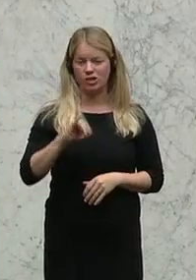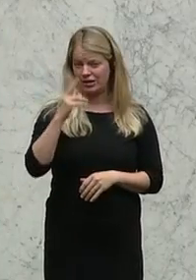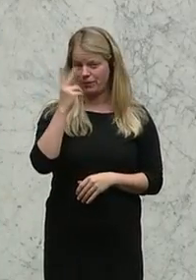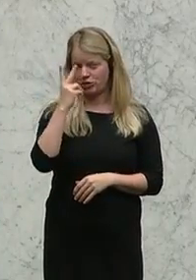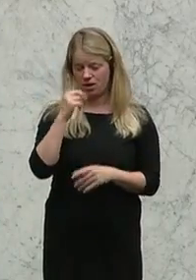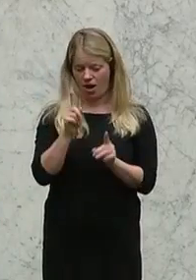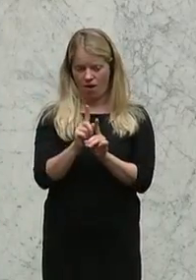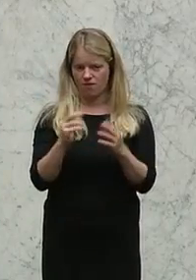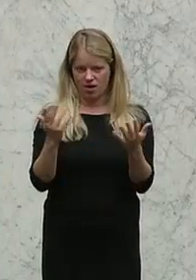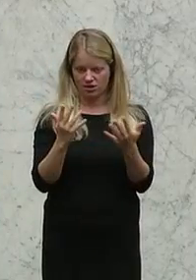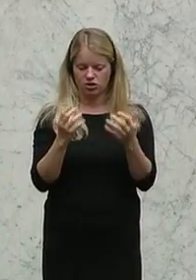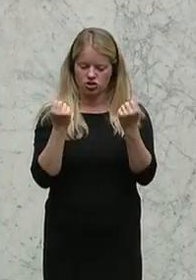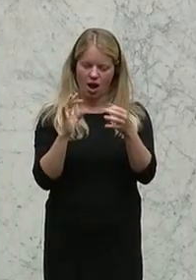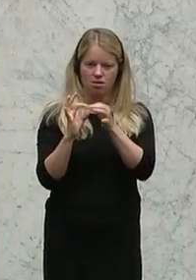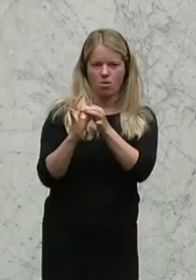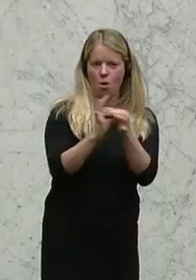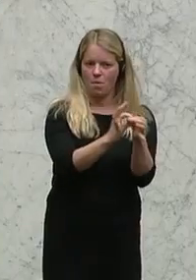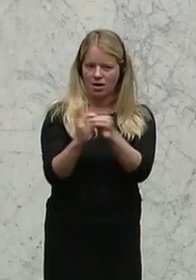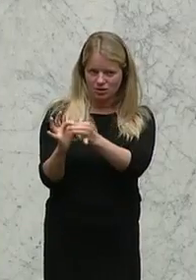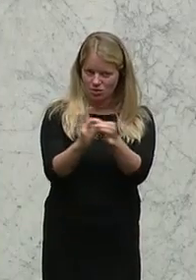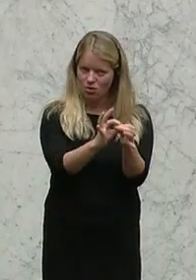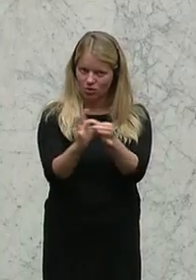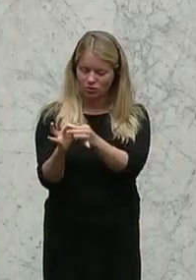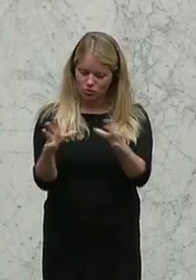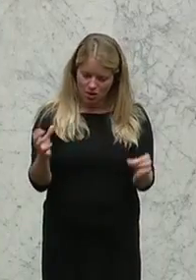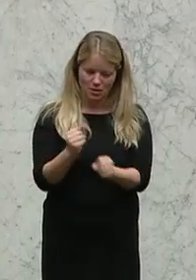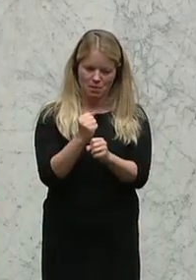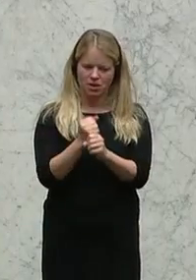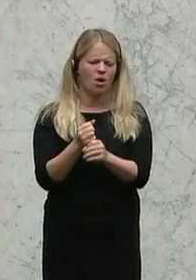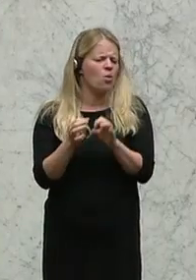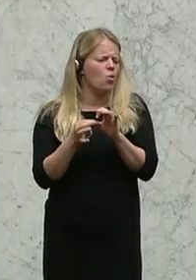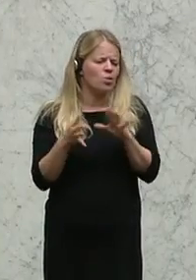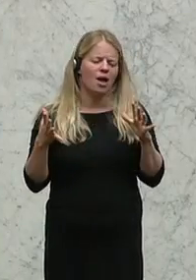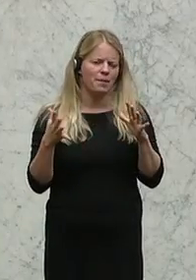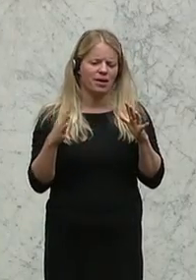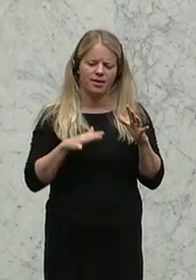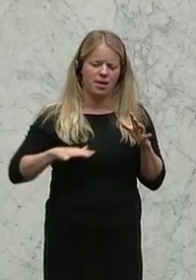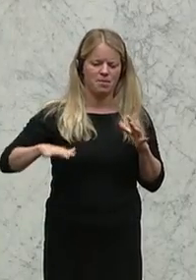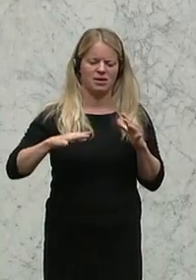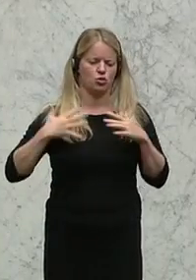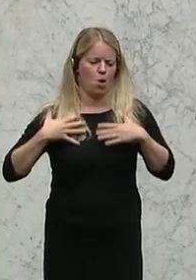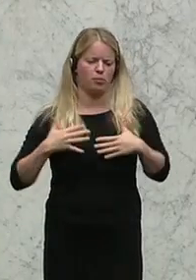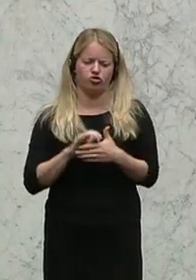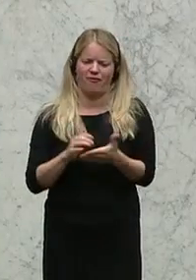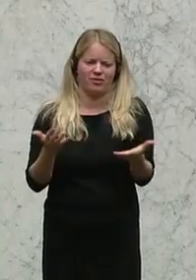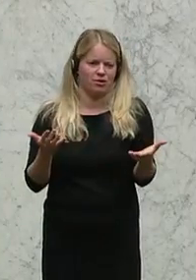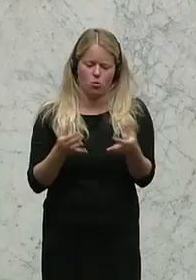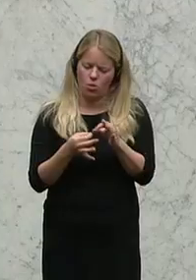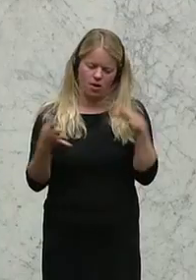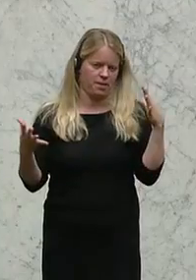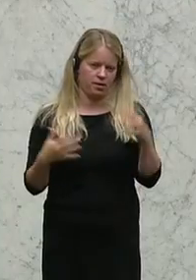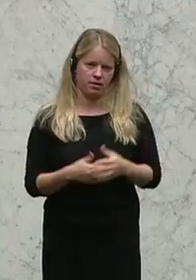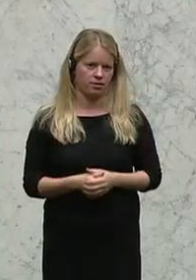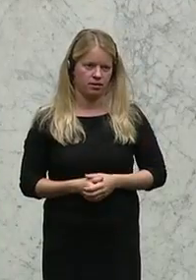um die verstärkte Kooperation unabhängig der Gebietskörperschaften. Dieses, und ich sehe gerade